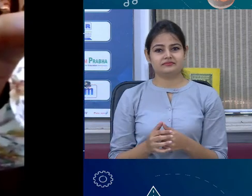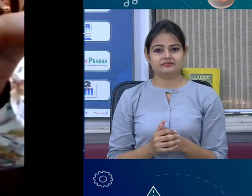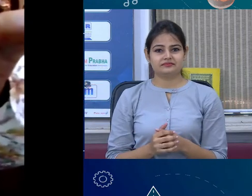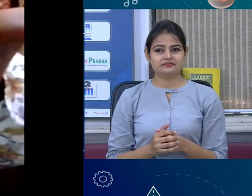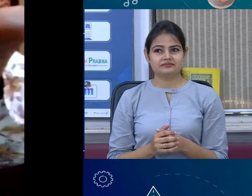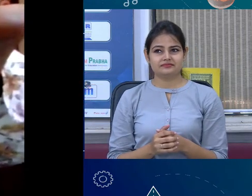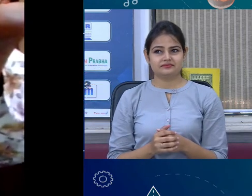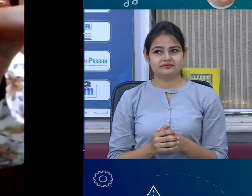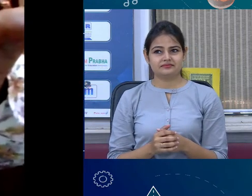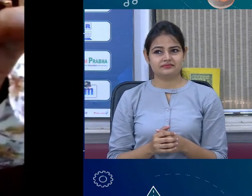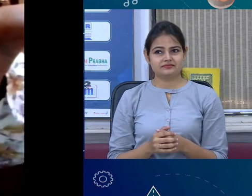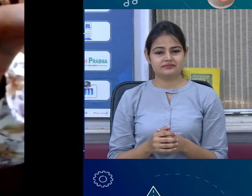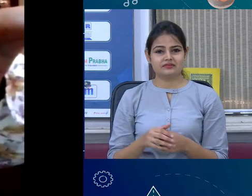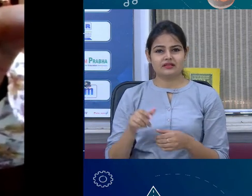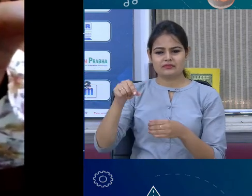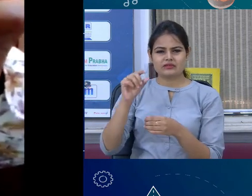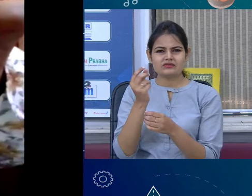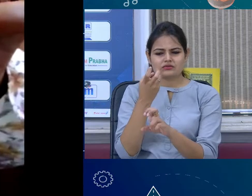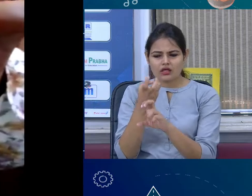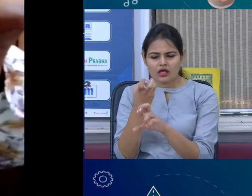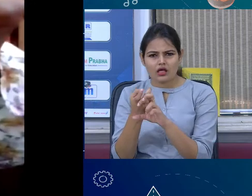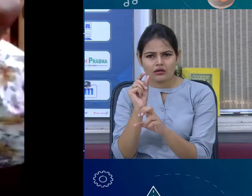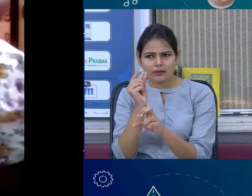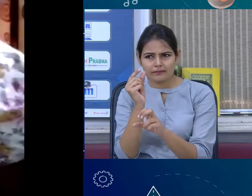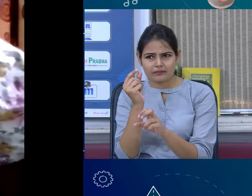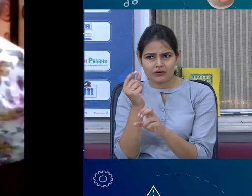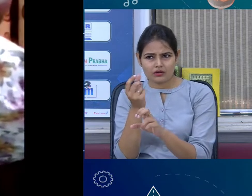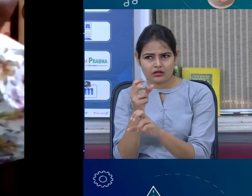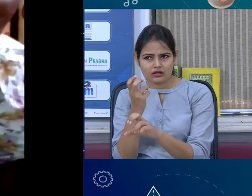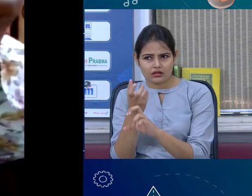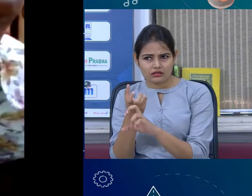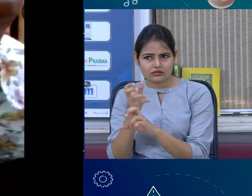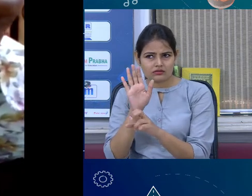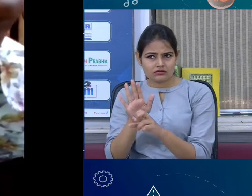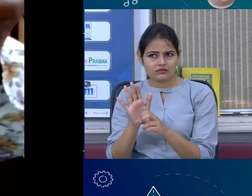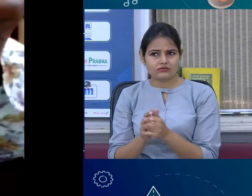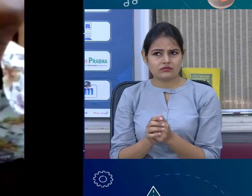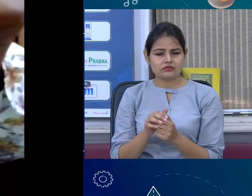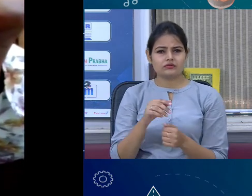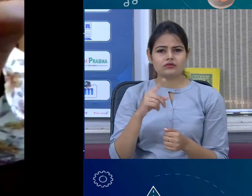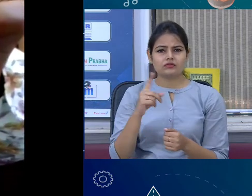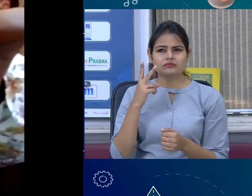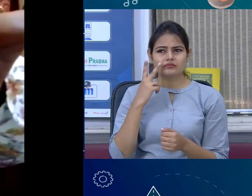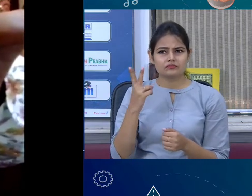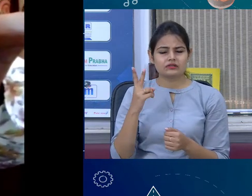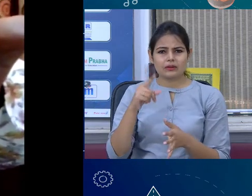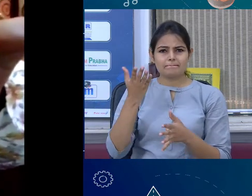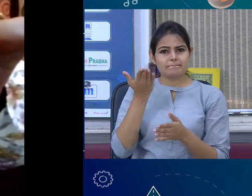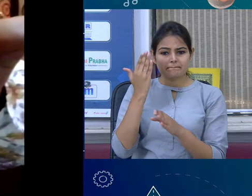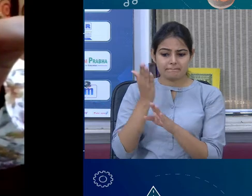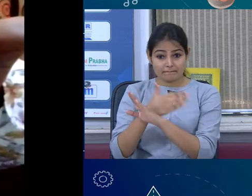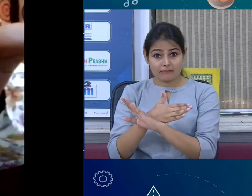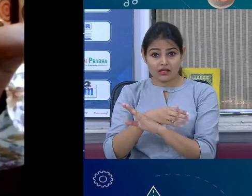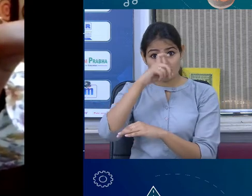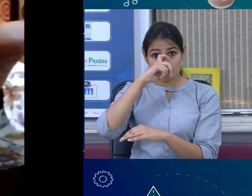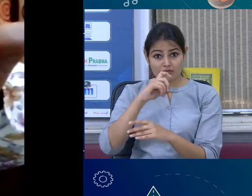we will that. कि आजए जो ब्लू कालरेशन है वो भी में भी में से हलके से घरीन कलर में चेंज